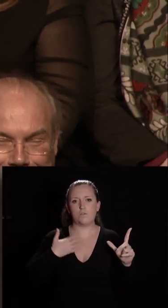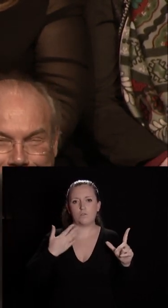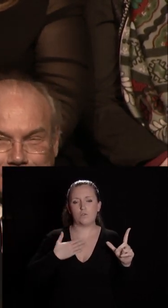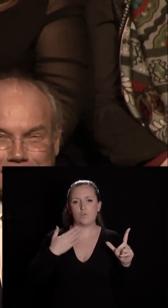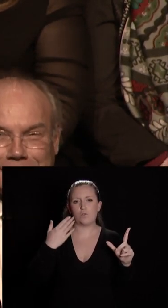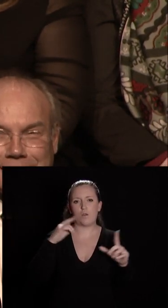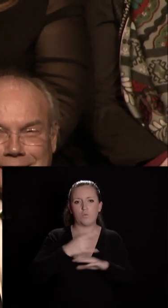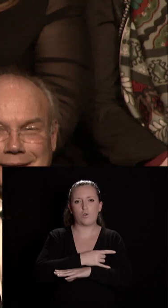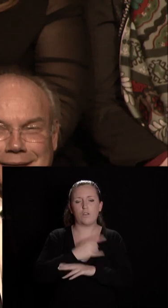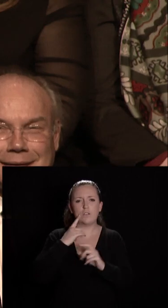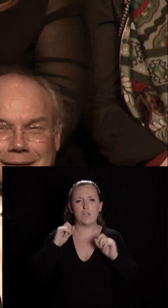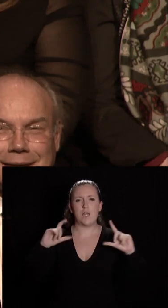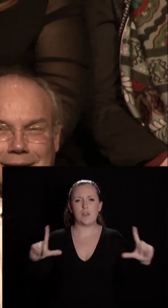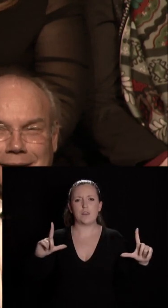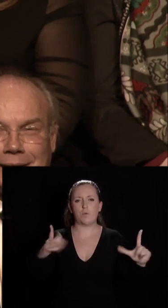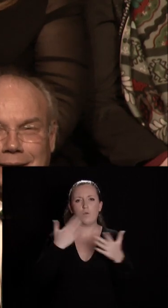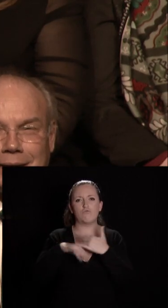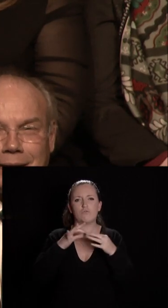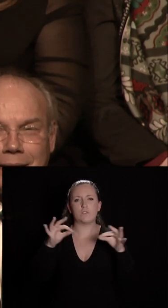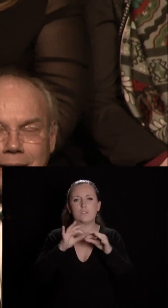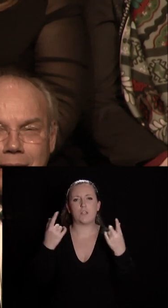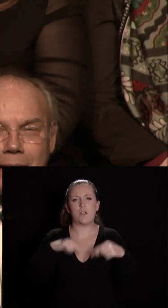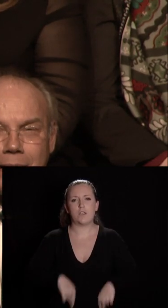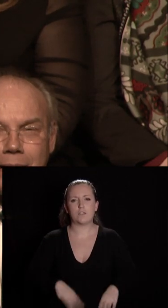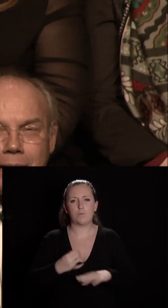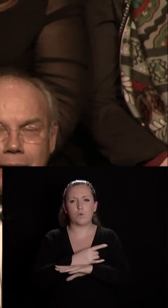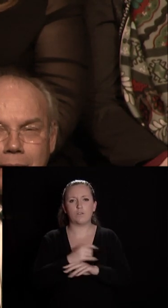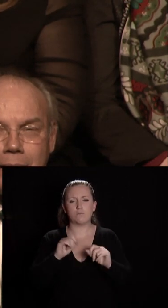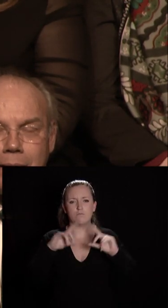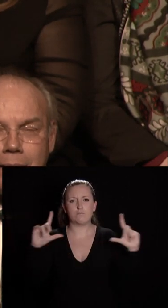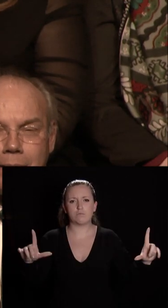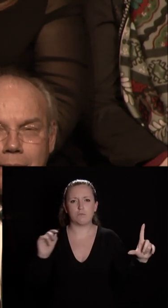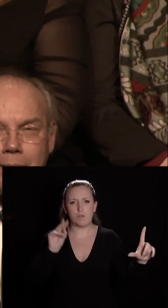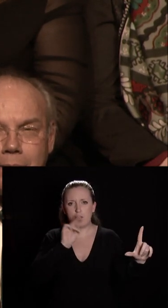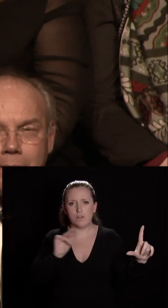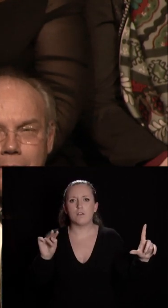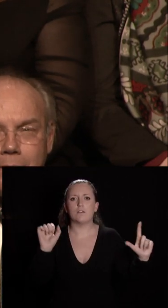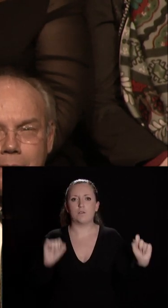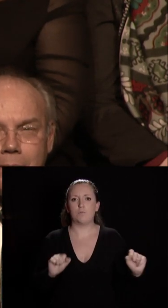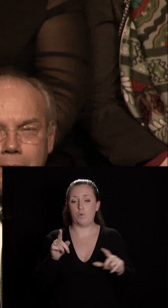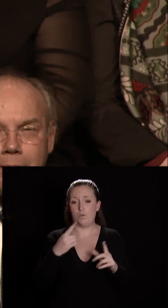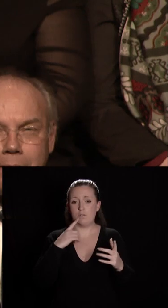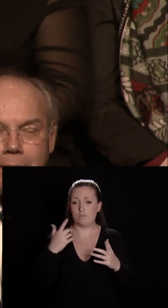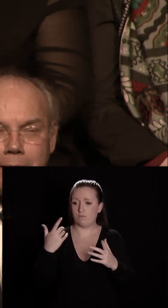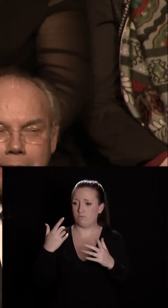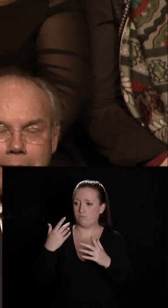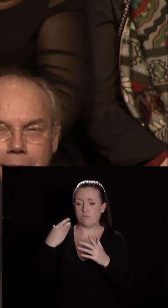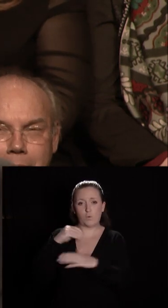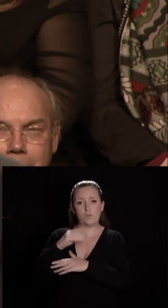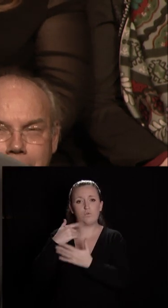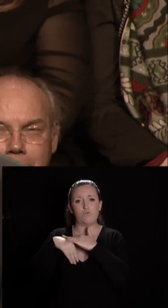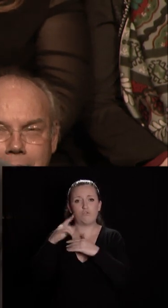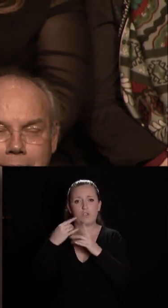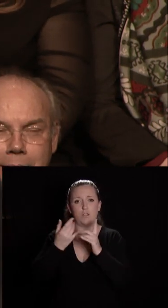monumental qui est situé salle des états de Bourgogne et qui rappelle la contribution à l'histoire de France il disait